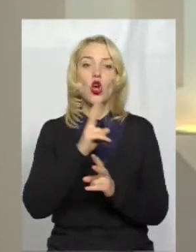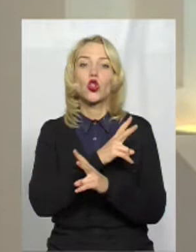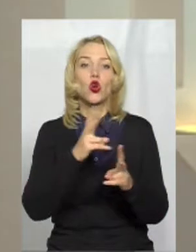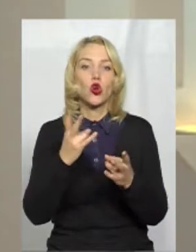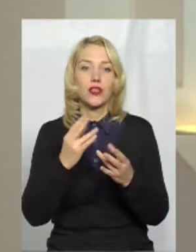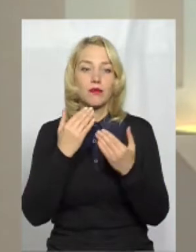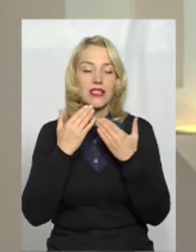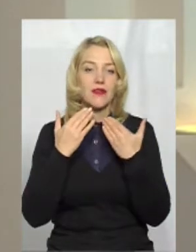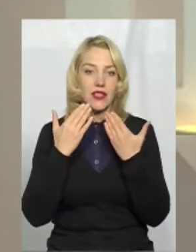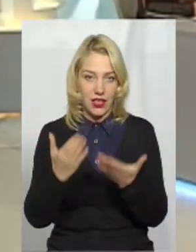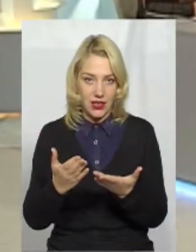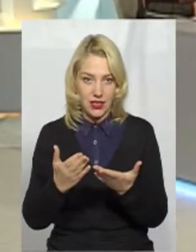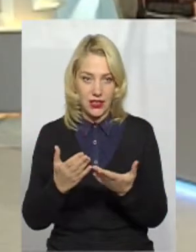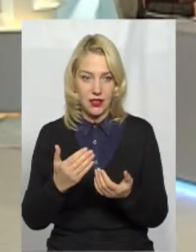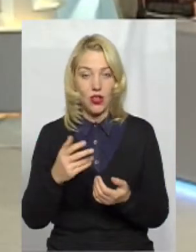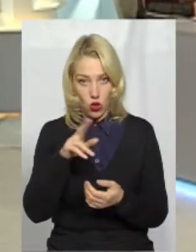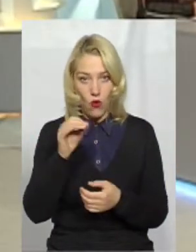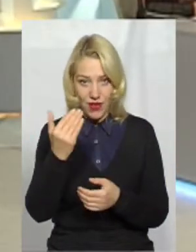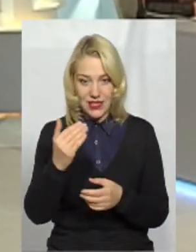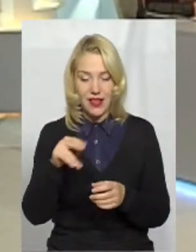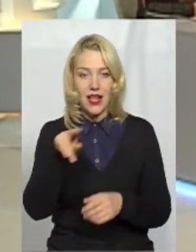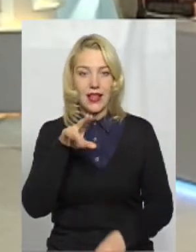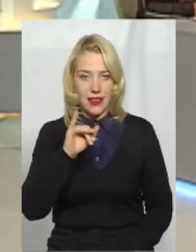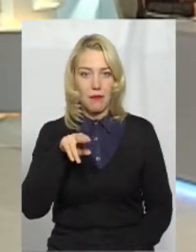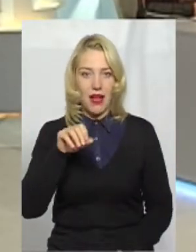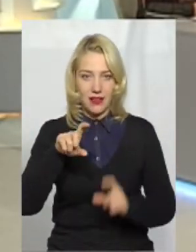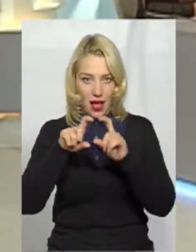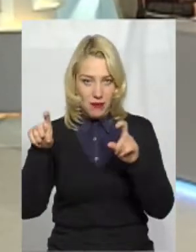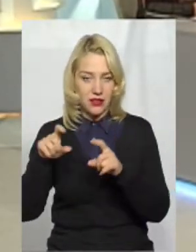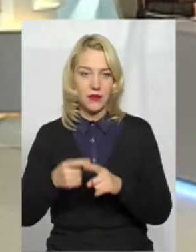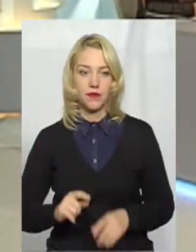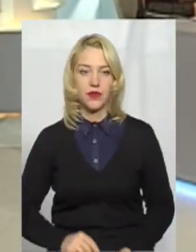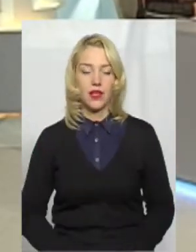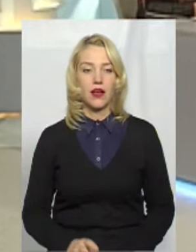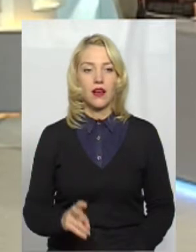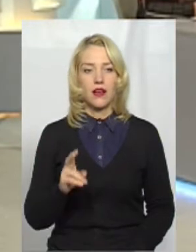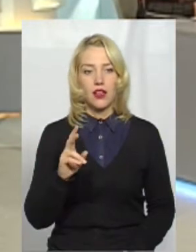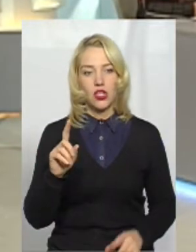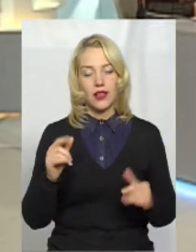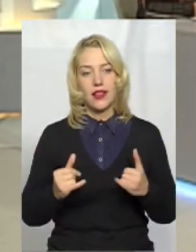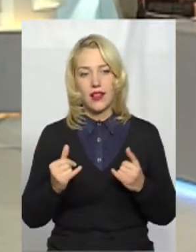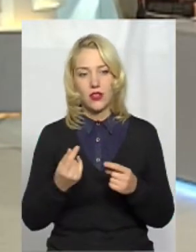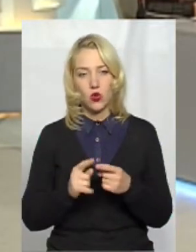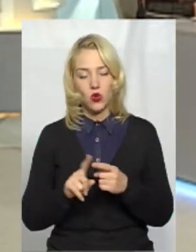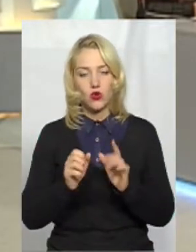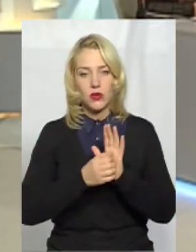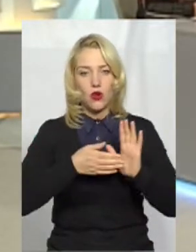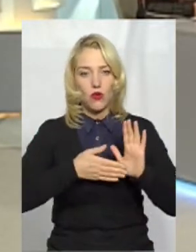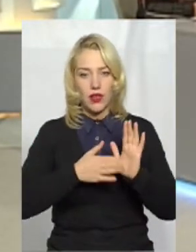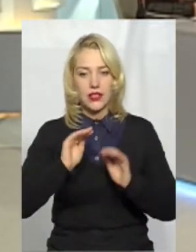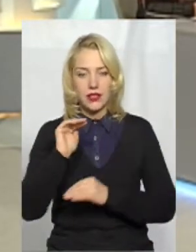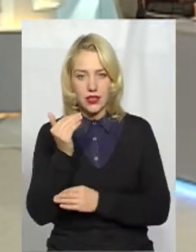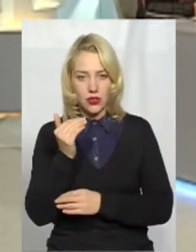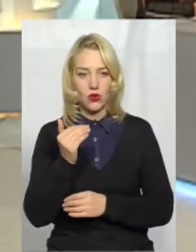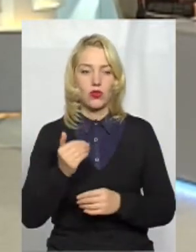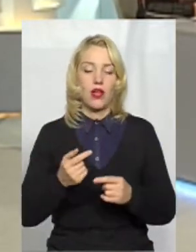до вас, пані Олено, ваш департамент? Ні. По законодавству у нас заклади автономні. І для того, щоб зрахувати дитину в той чи